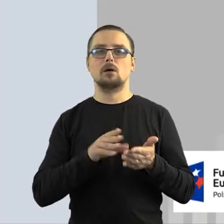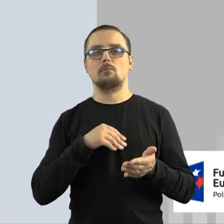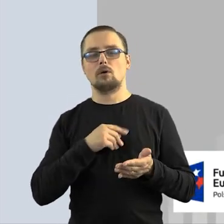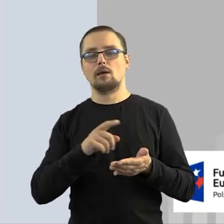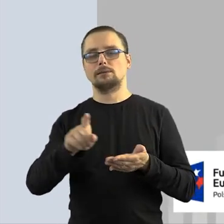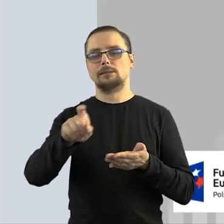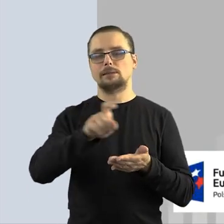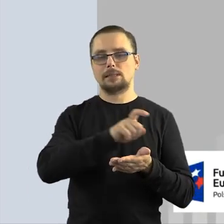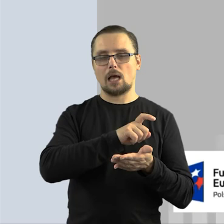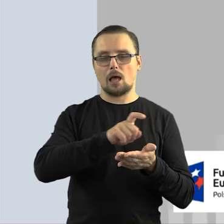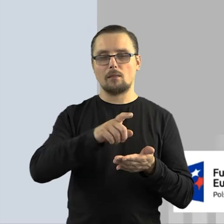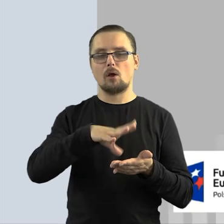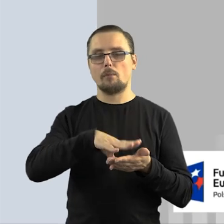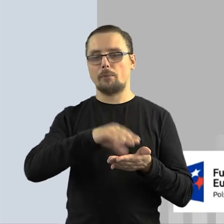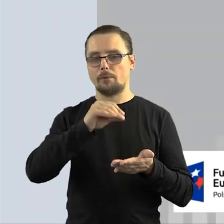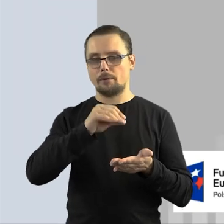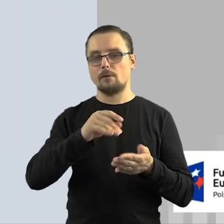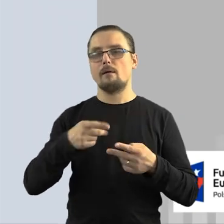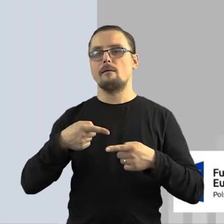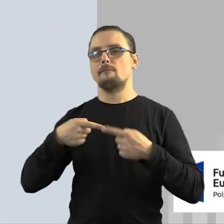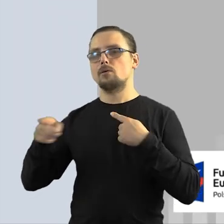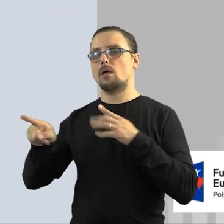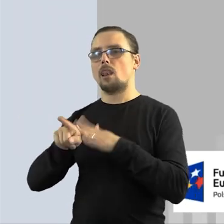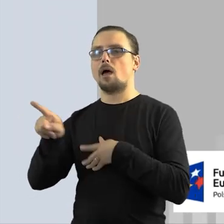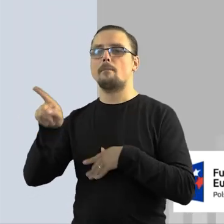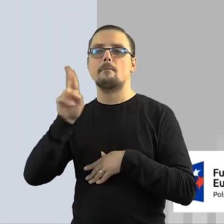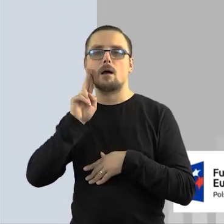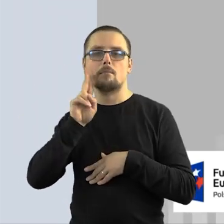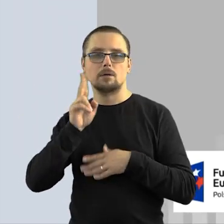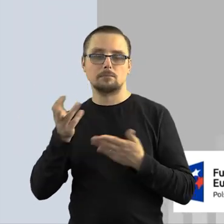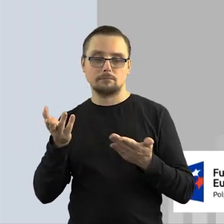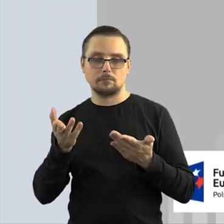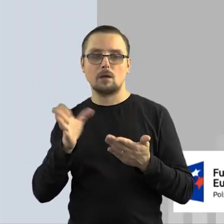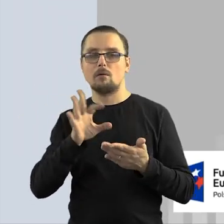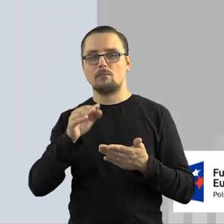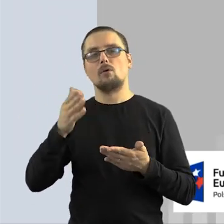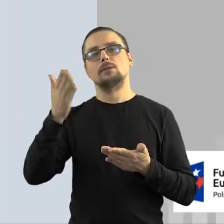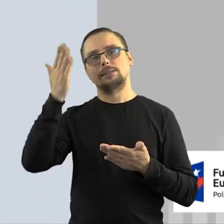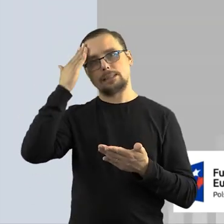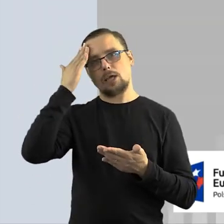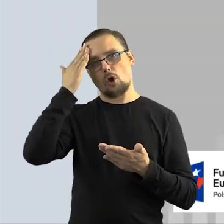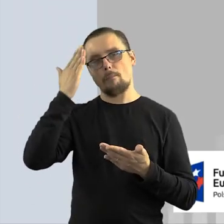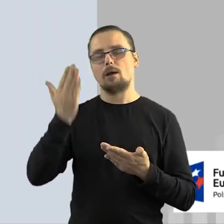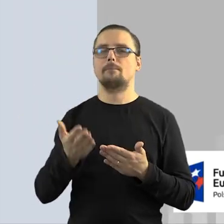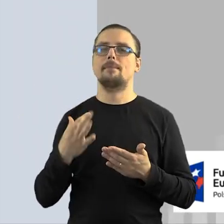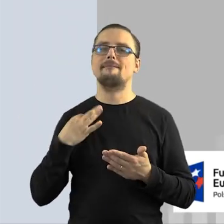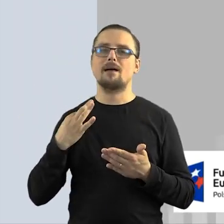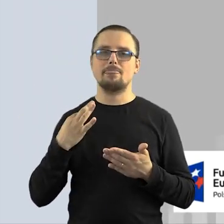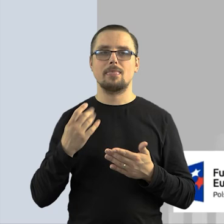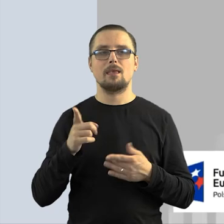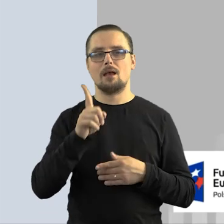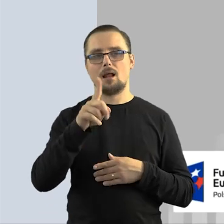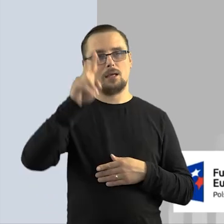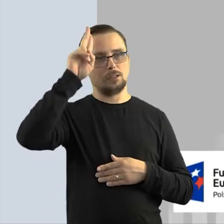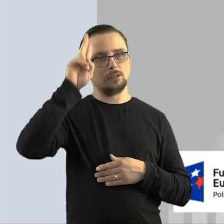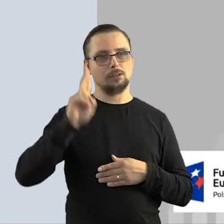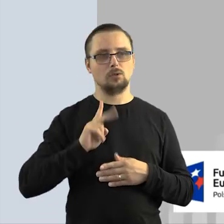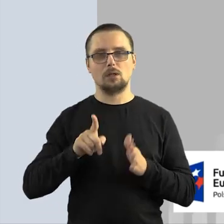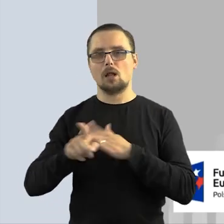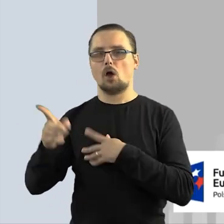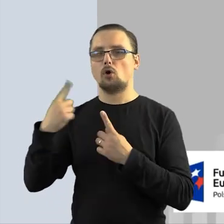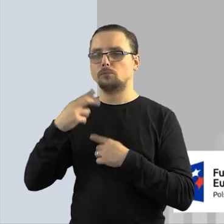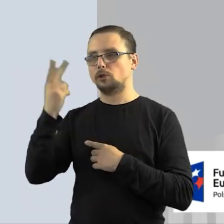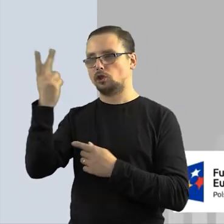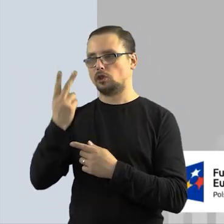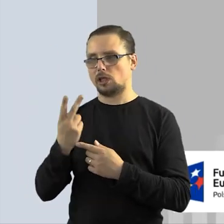że ja na przykład mogę wysłać taki artykuł sobie zeskanować Marii, bo się znamy i jesteśmy w kręgu swoich bliskich i znajomych, ale tak